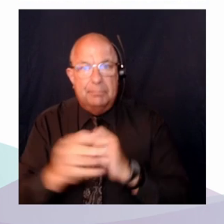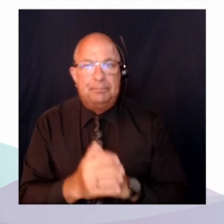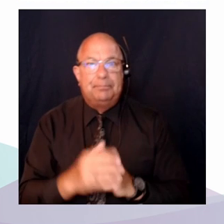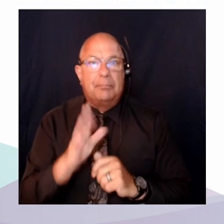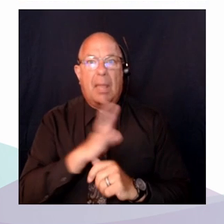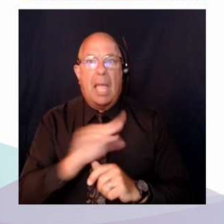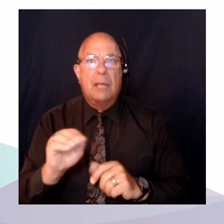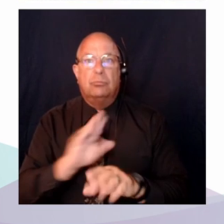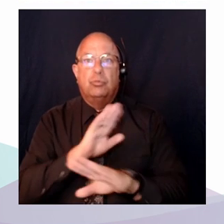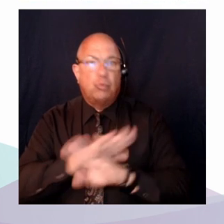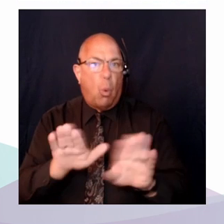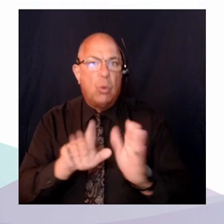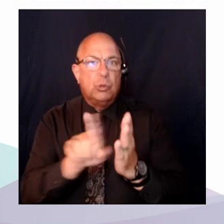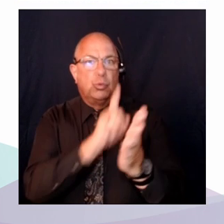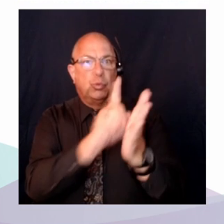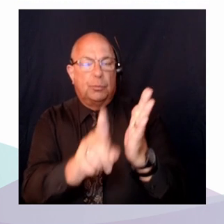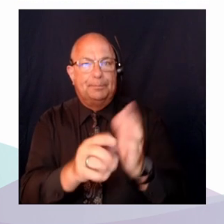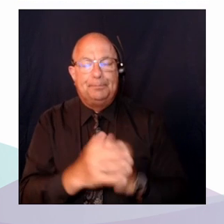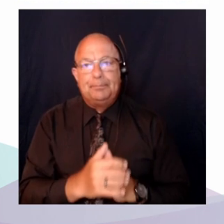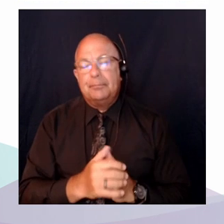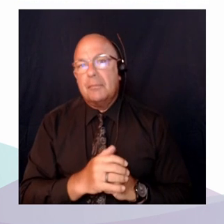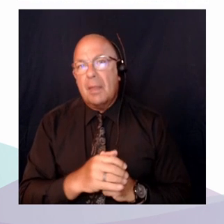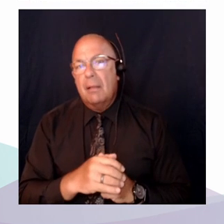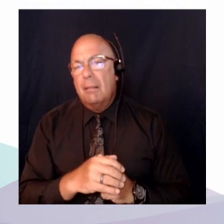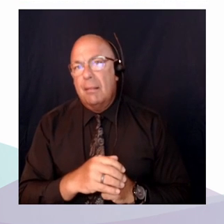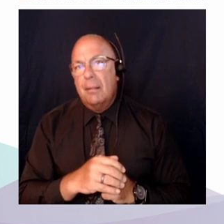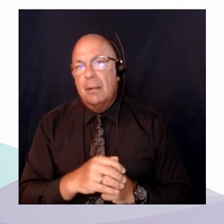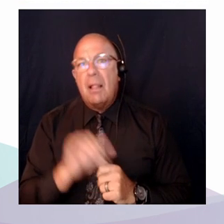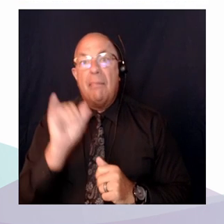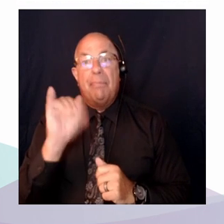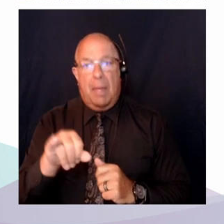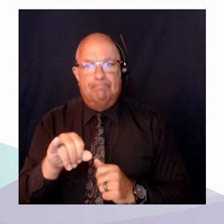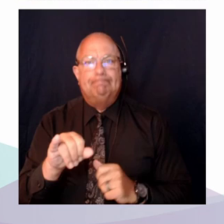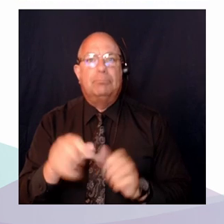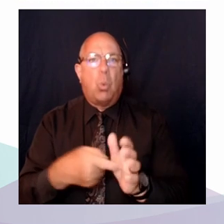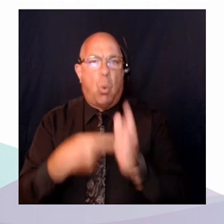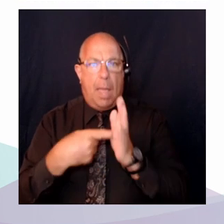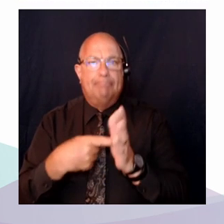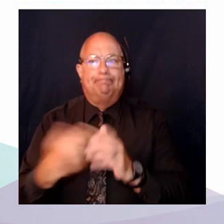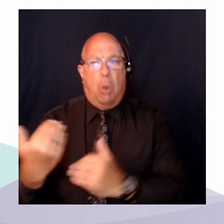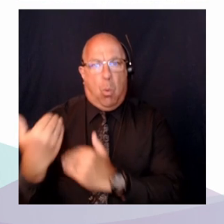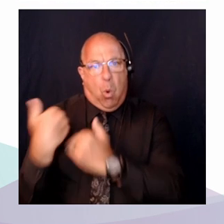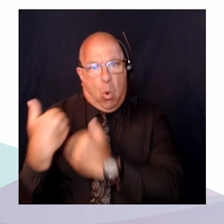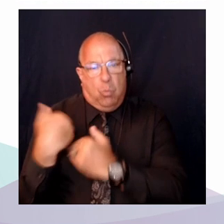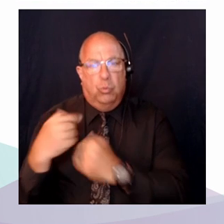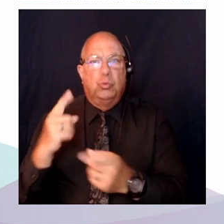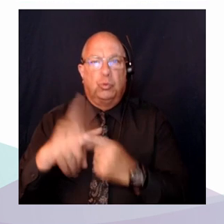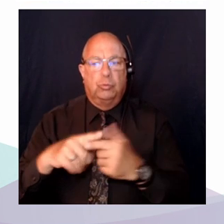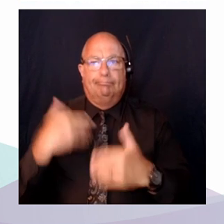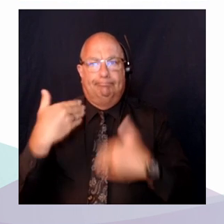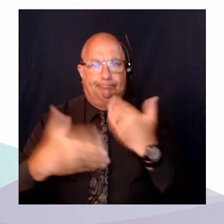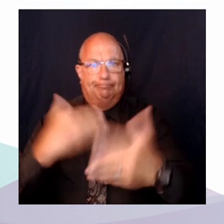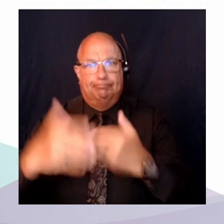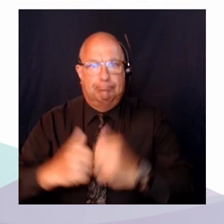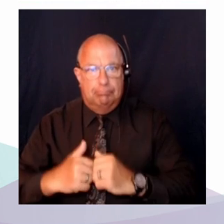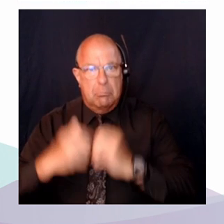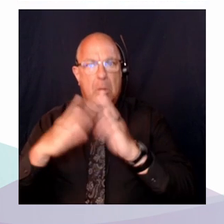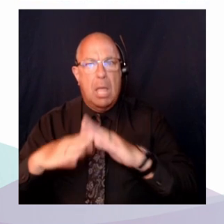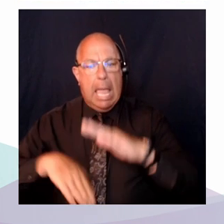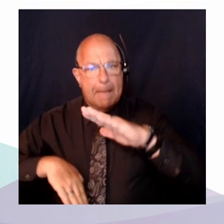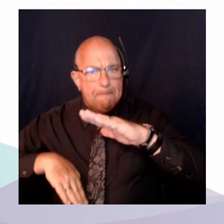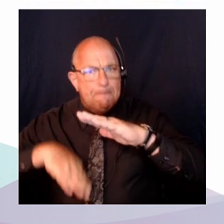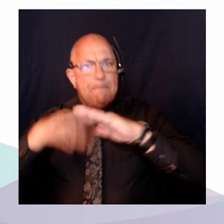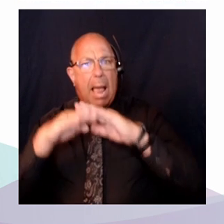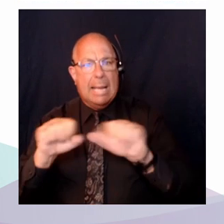obligations qui sont à réalisation progressive au maximum des ressources disponibles, ce qui signifie d'ailleurs que ces